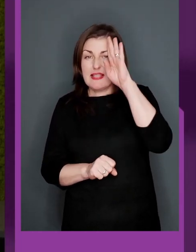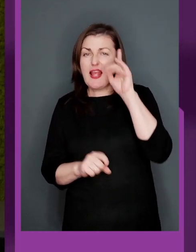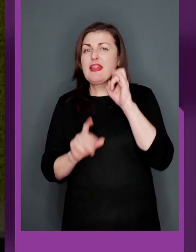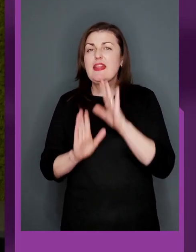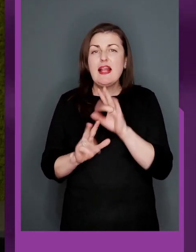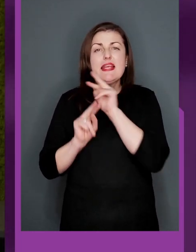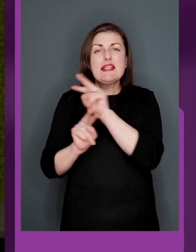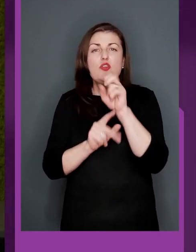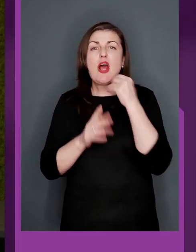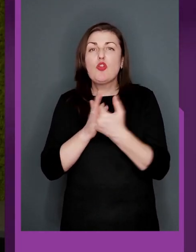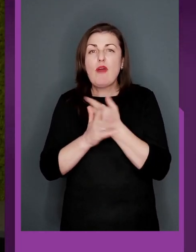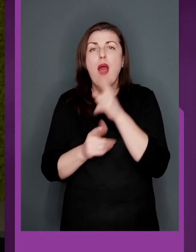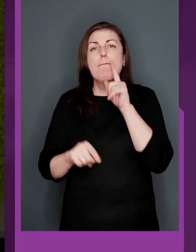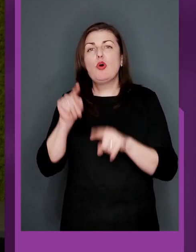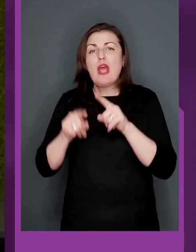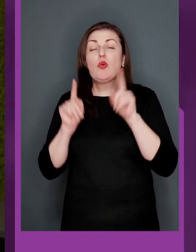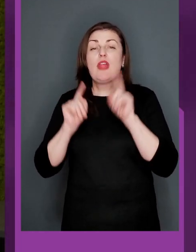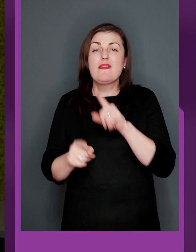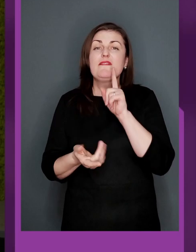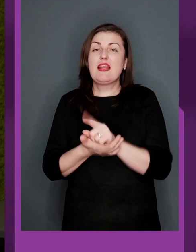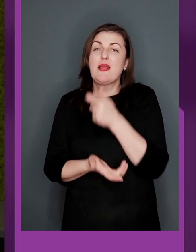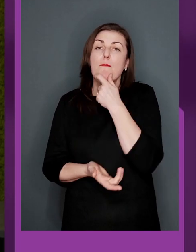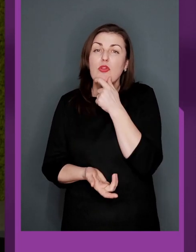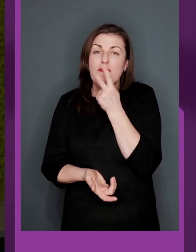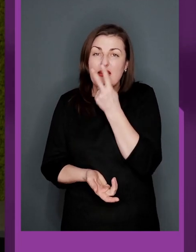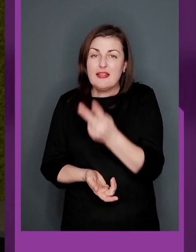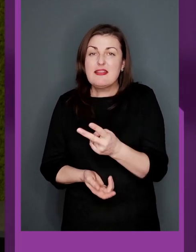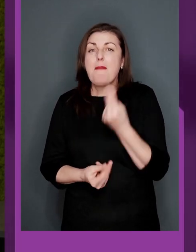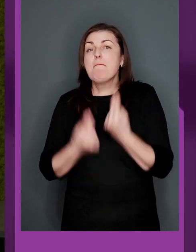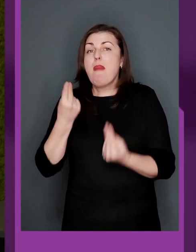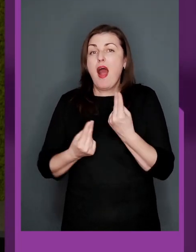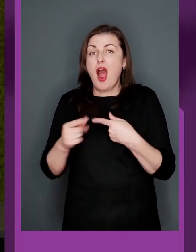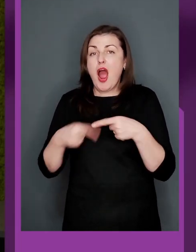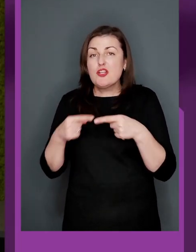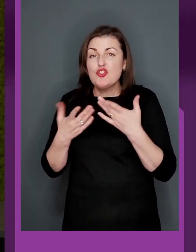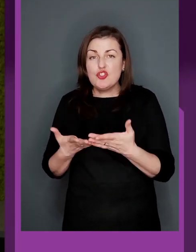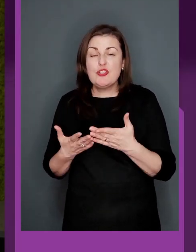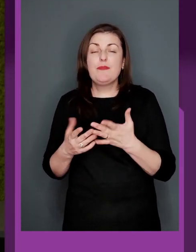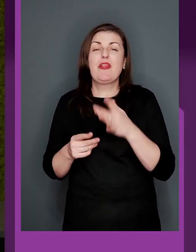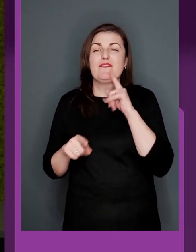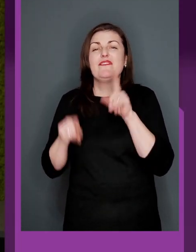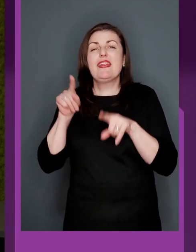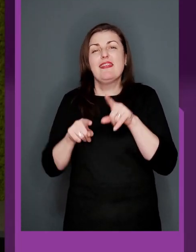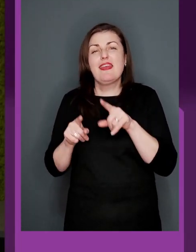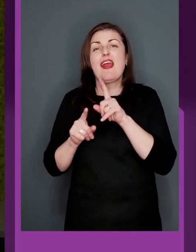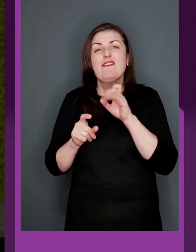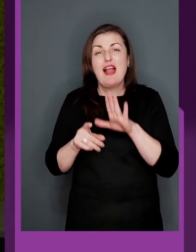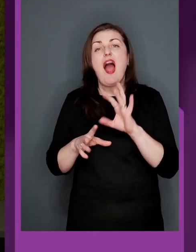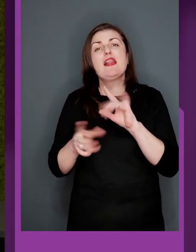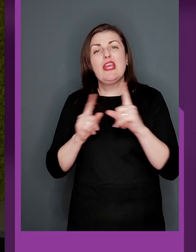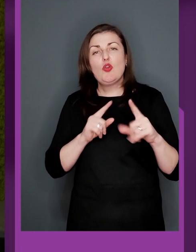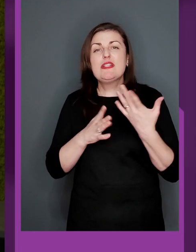знаємо, і захисники, і захисниці, ну, не тільки слідкують за новинами, а подекуди навіть вдається подивитися матчі, звісно, в рідкі